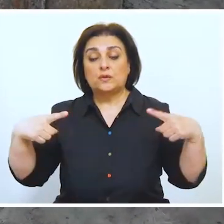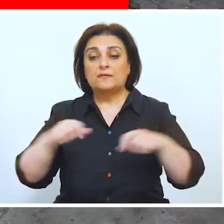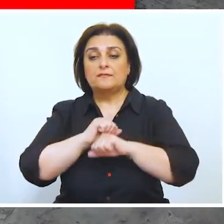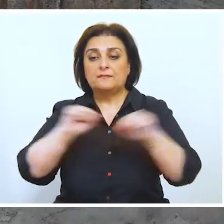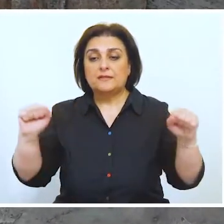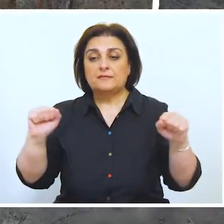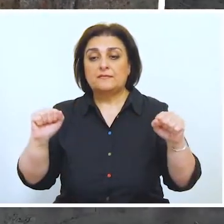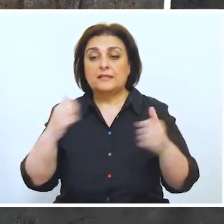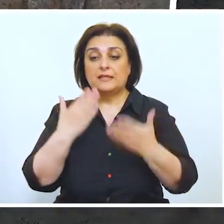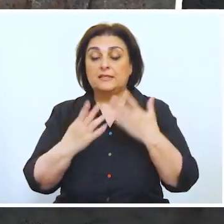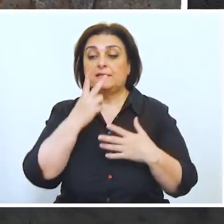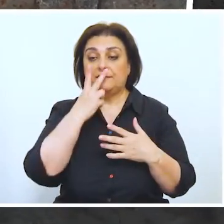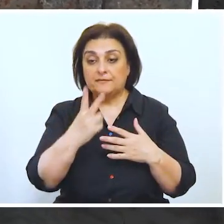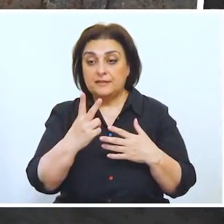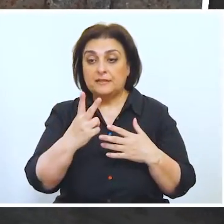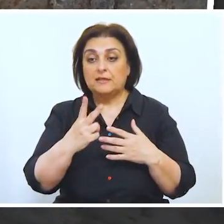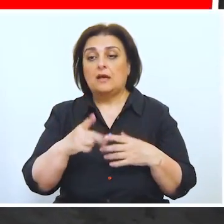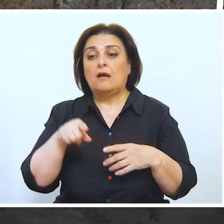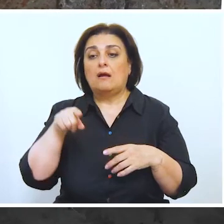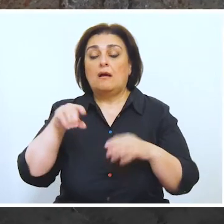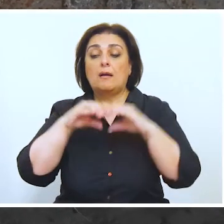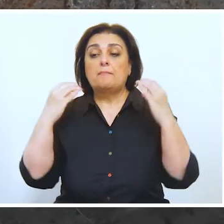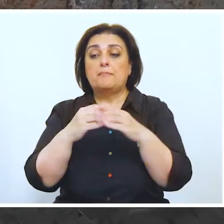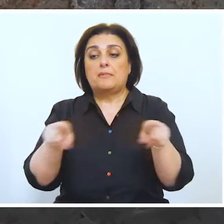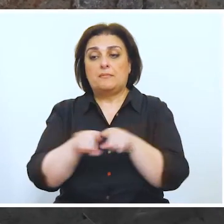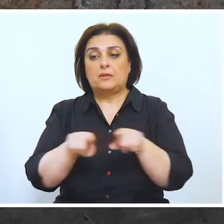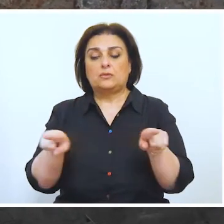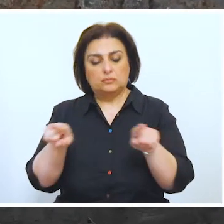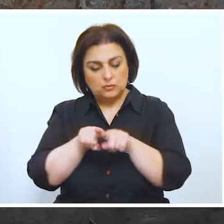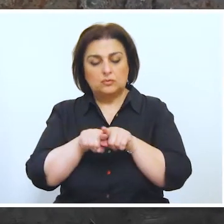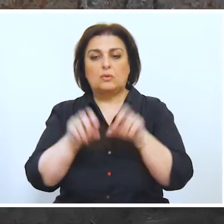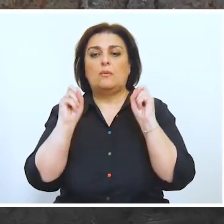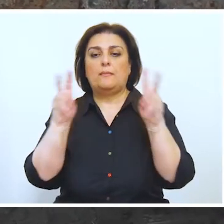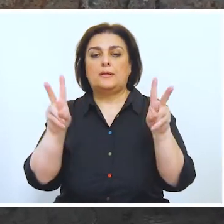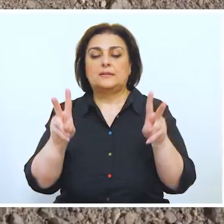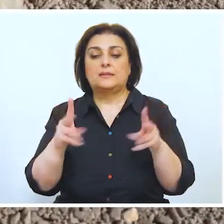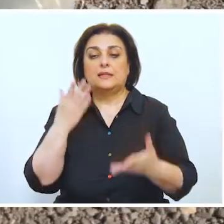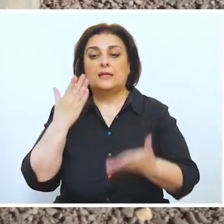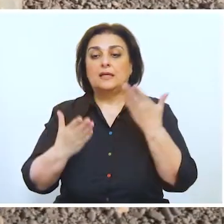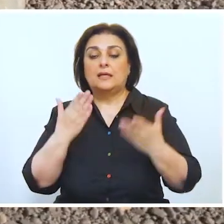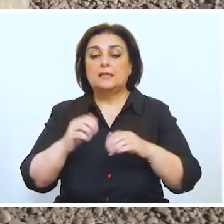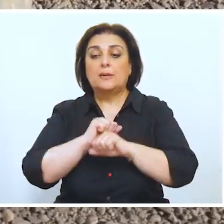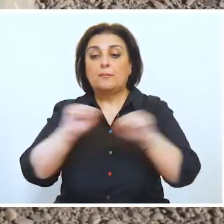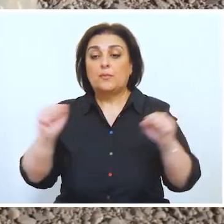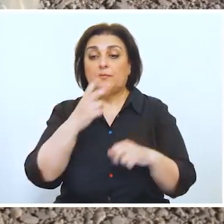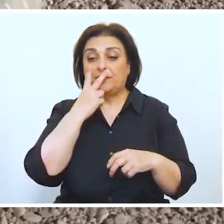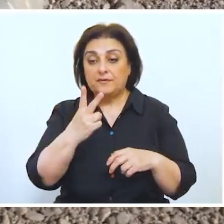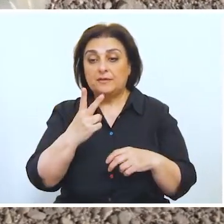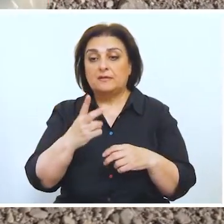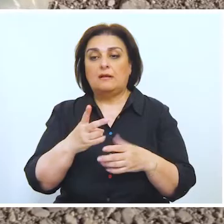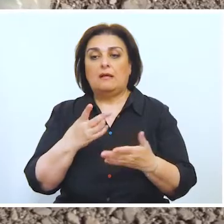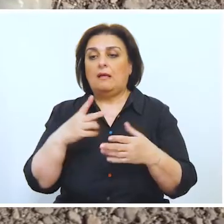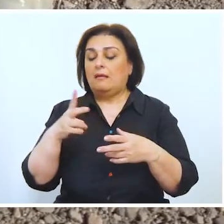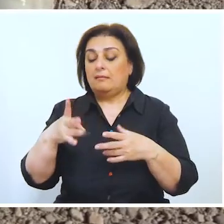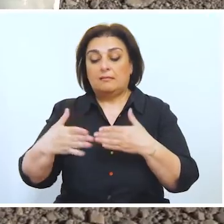Partlayıcı sursatlar adətən görünən olsalar da, onlar da minalar qədər təhlükəlidir. Partlayıcı sursatlarla